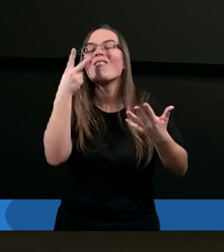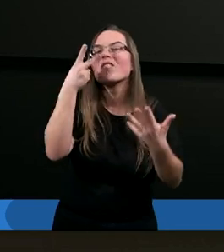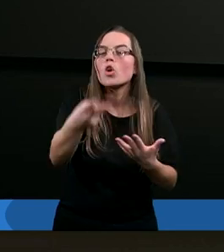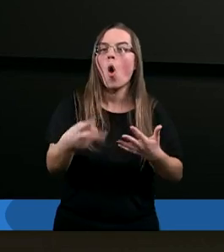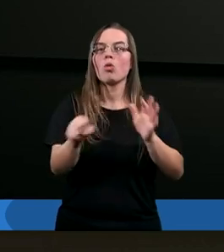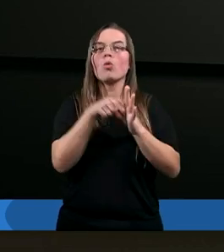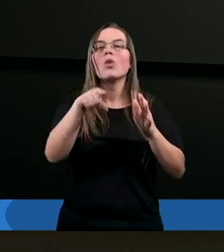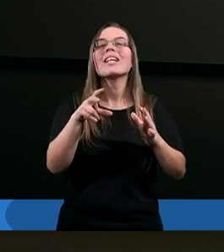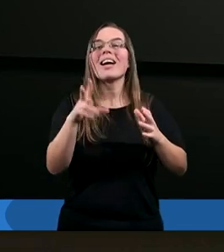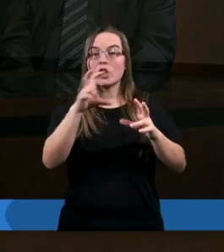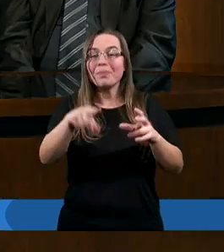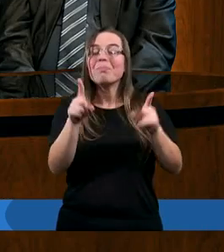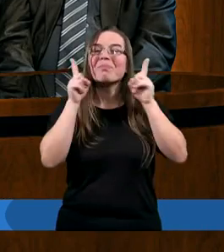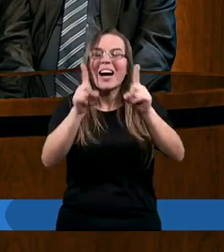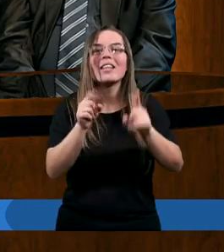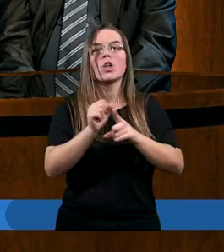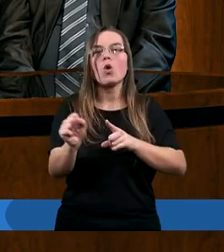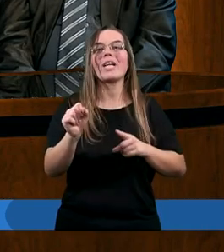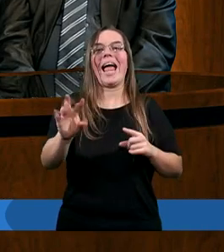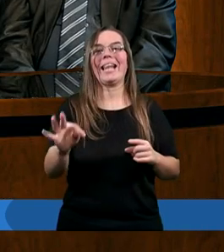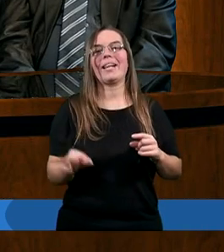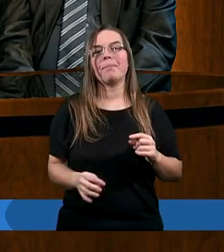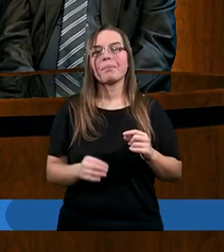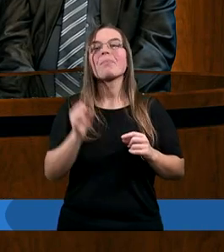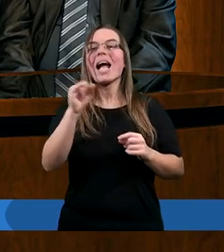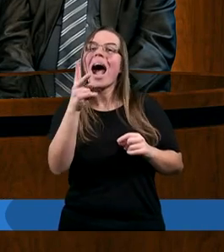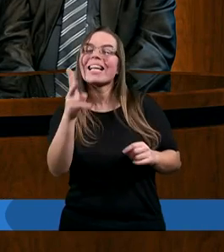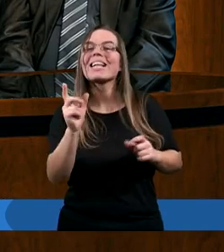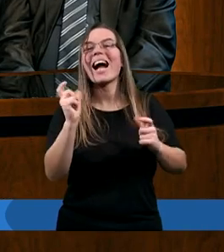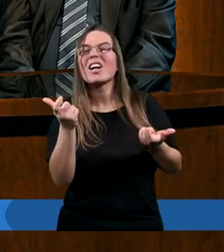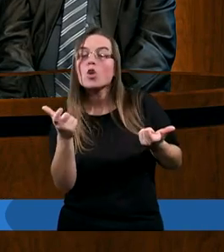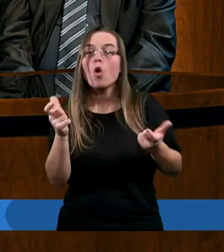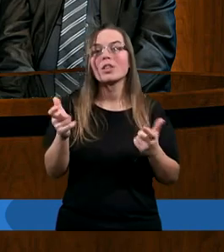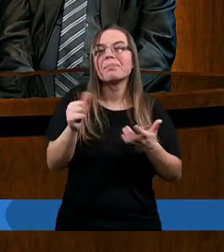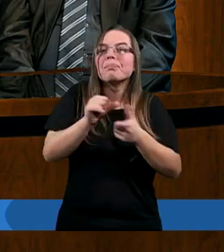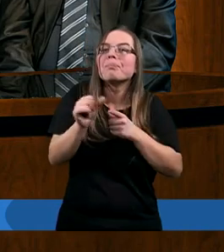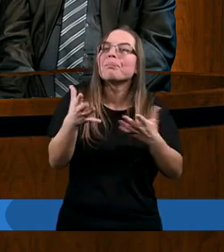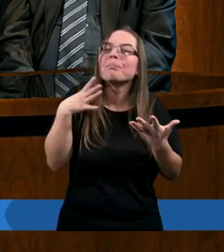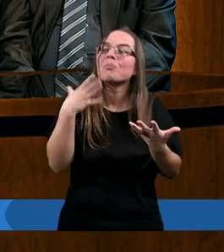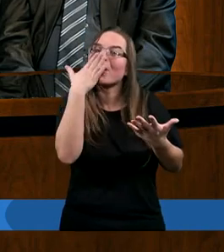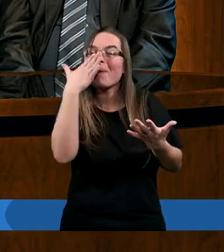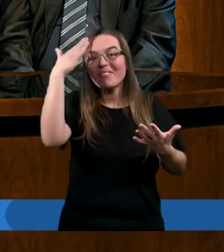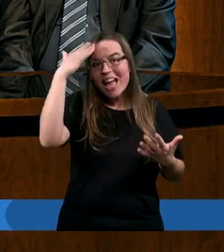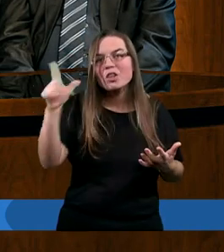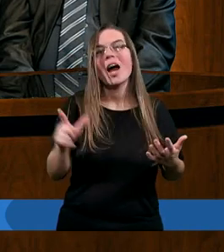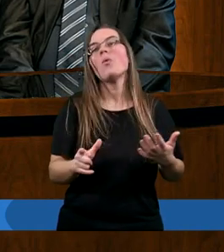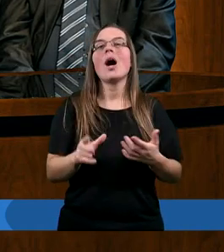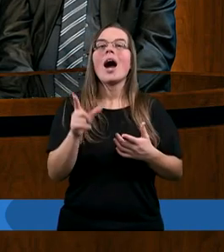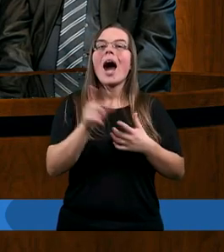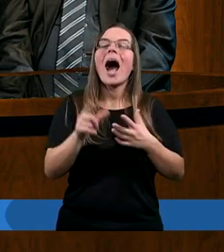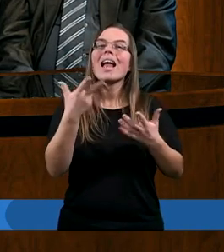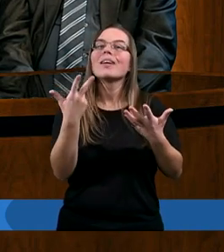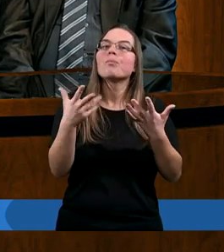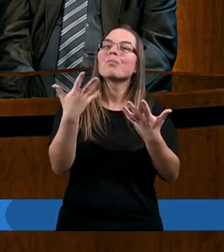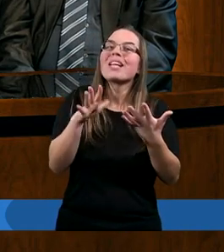w tą rzeczywistość kosmiczną. A jednak coś właśnie wiedział, czego nie wiedzieli jego